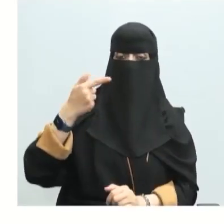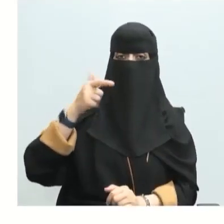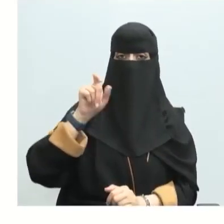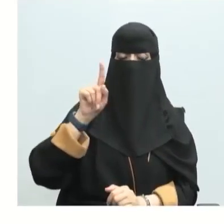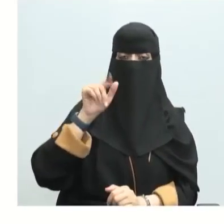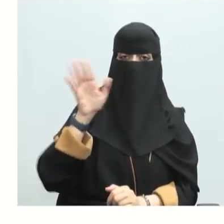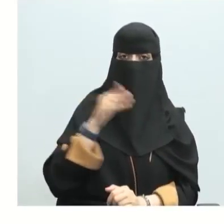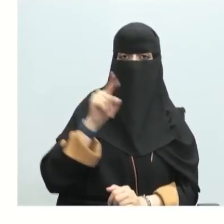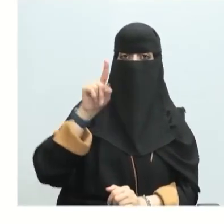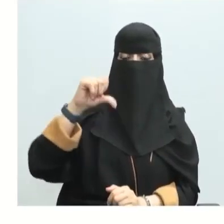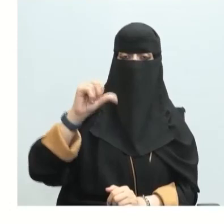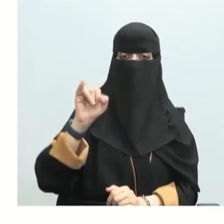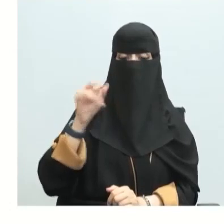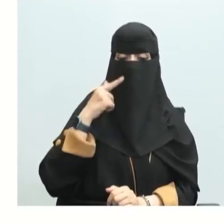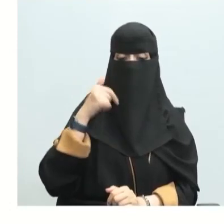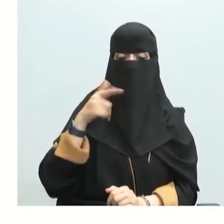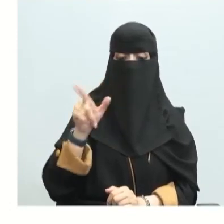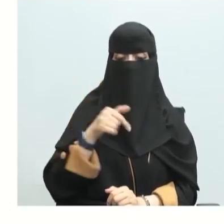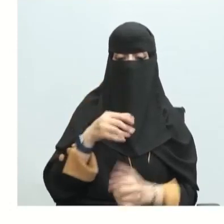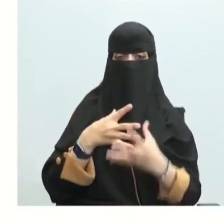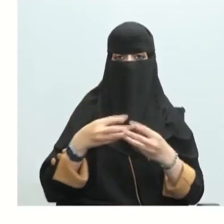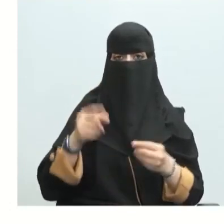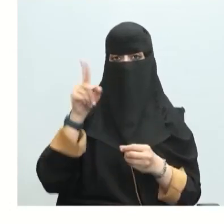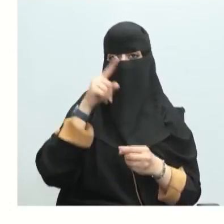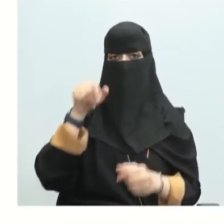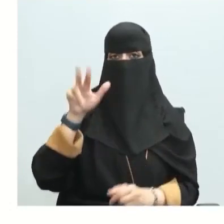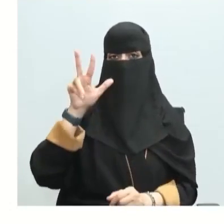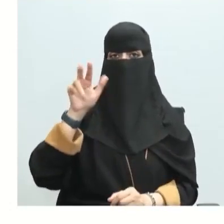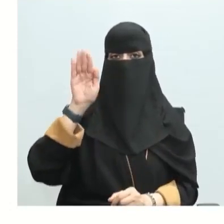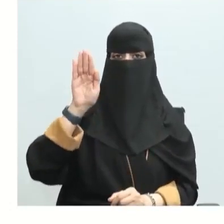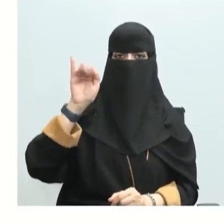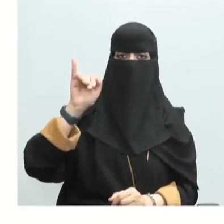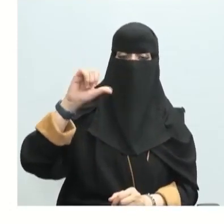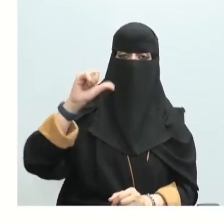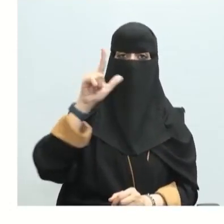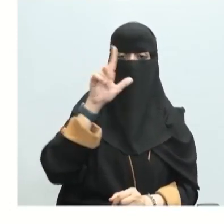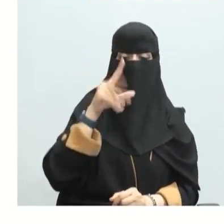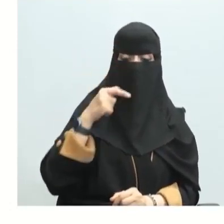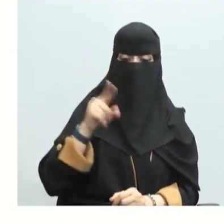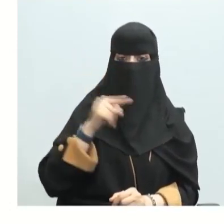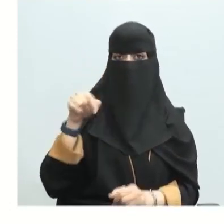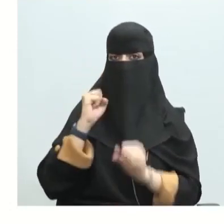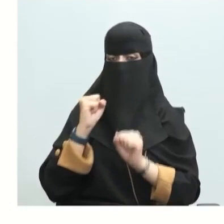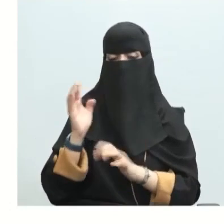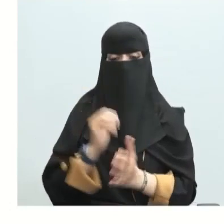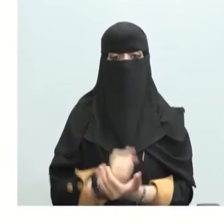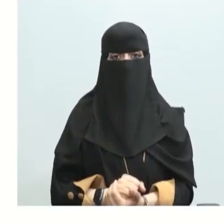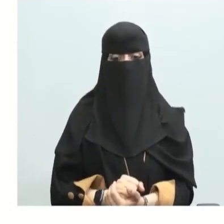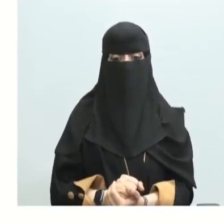الفلزات والبروم في اللافلزات إذن الجواب خاطئ لأنه سائل فهو ليس صلب